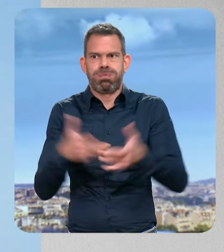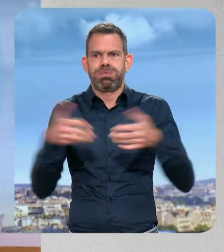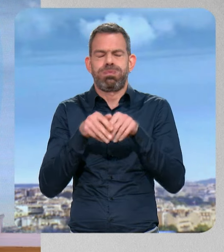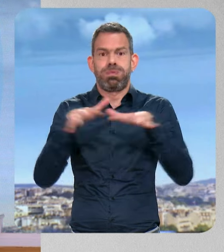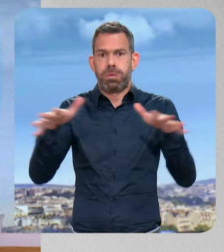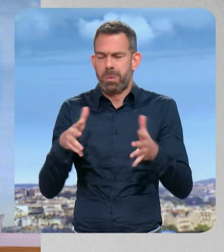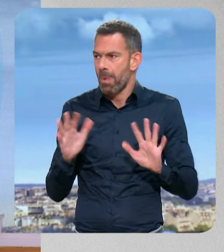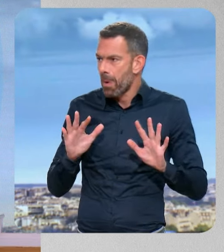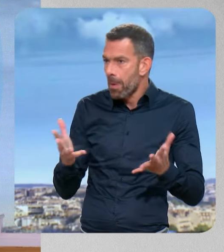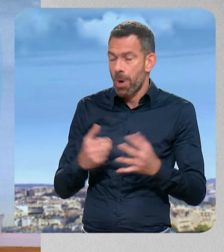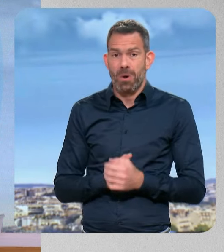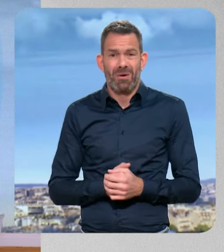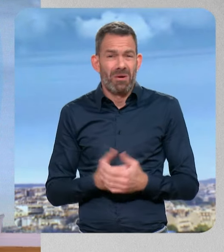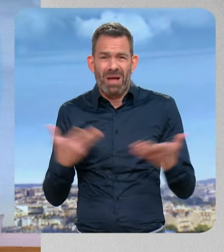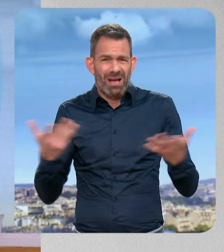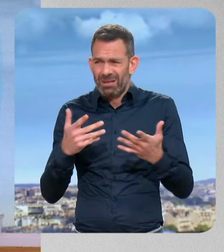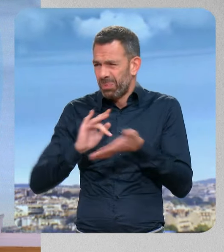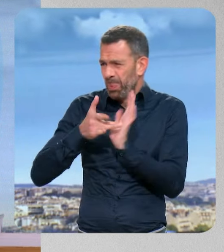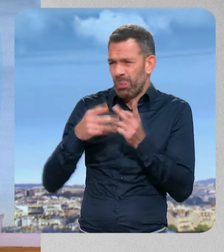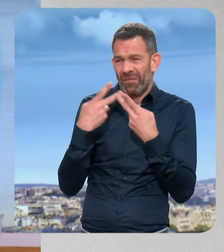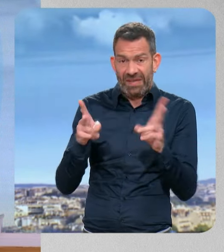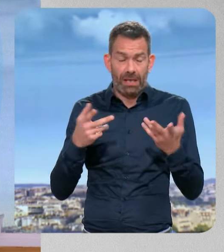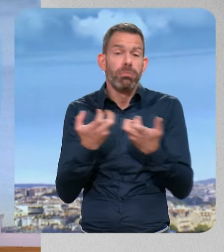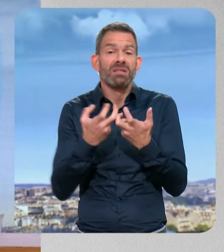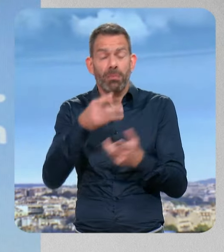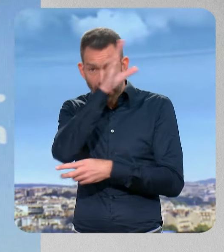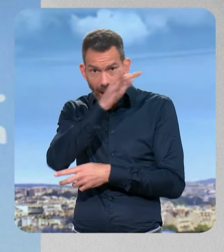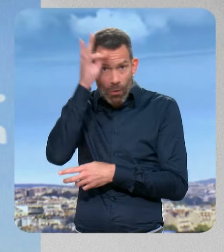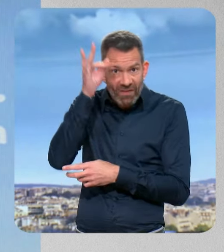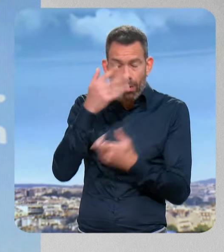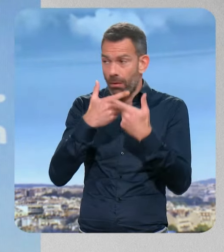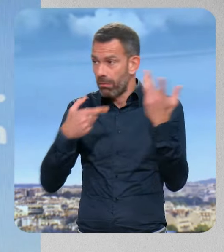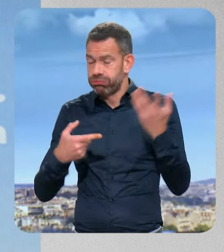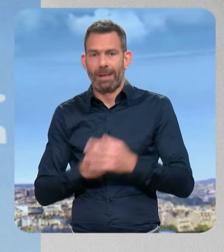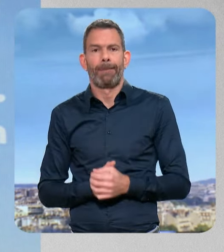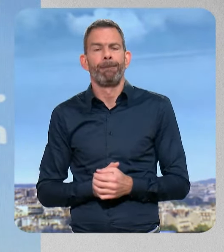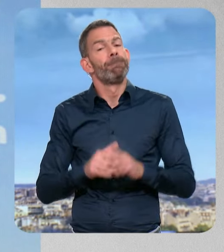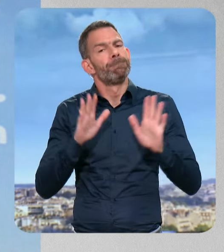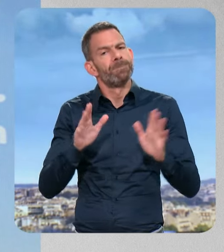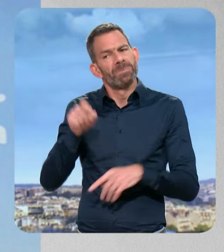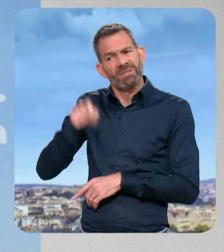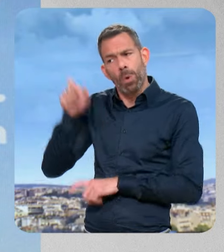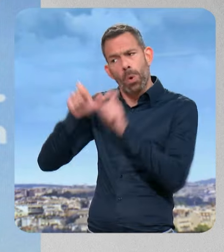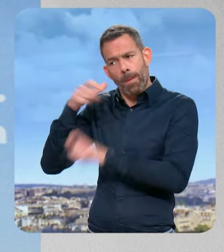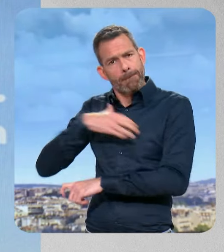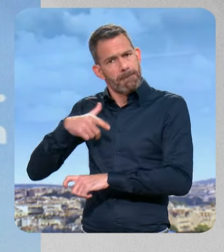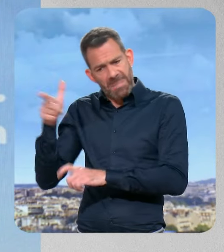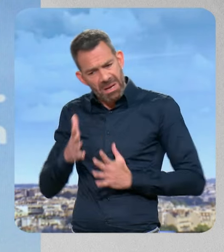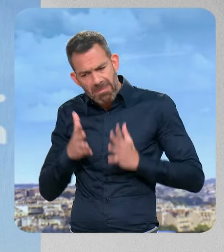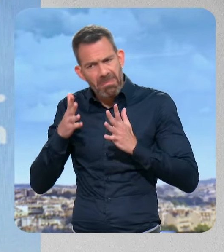les communes, il y a un article qui est fait par exemple à Clermont-Ferrand, ça devient très compliqué. Alors d'abord, il faut, je le redis, que les maires s'investissent à chaque fois qu'ils le peuvent.